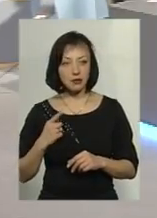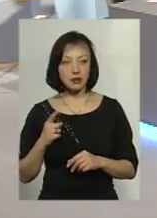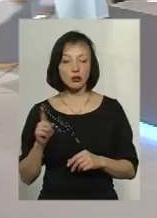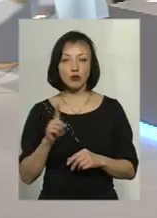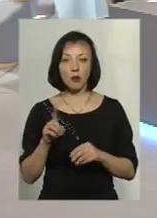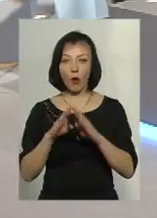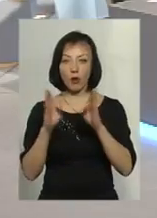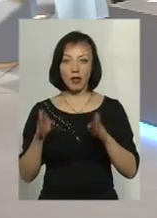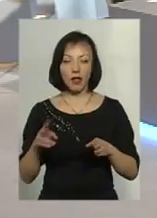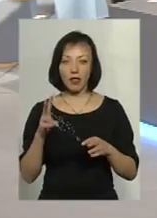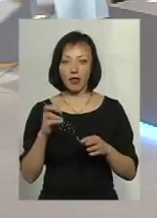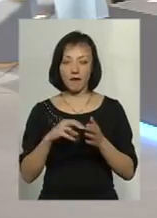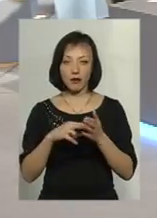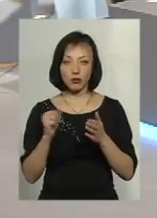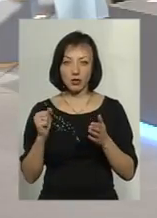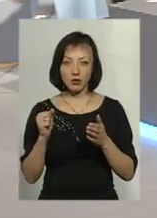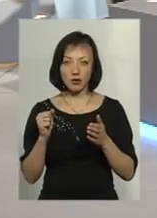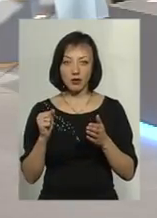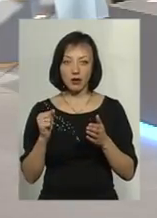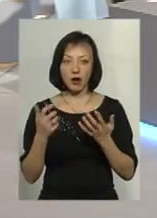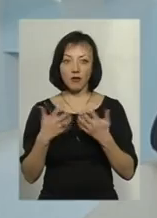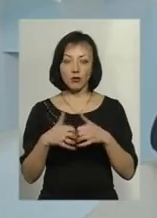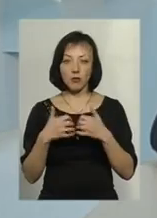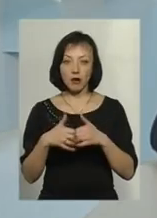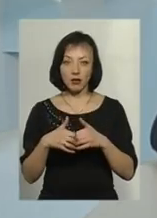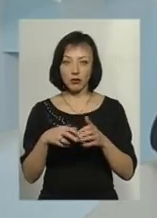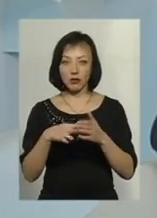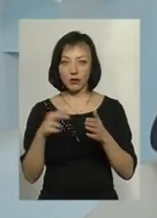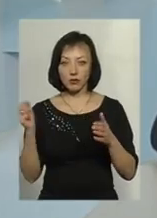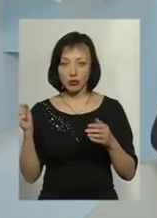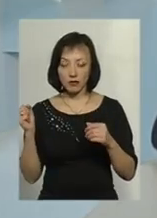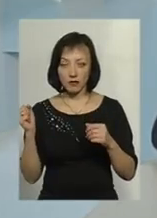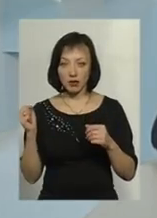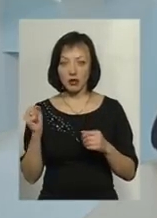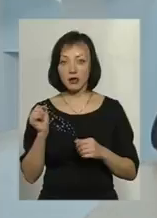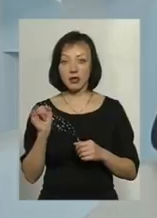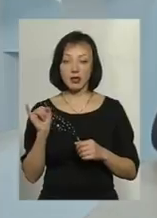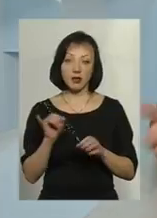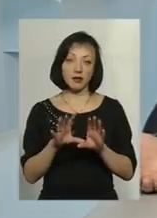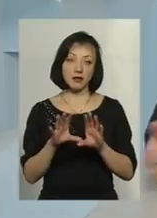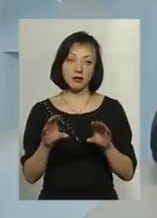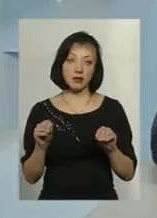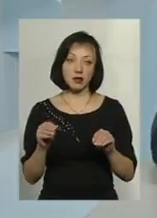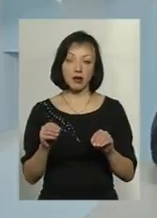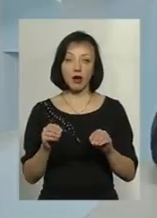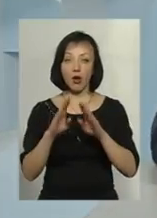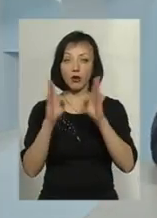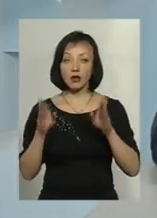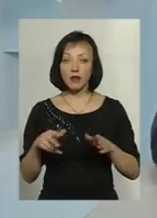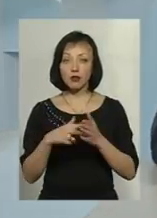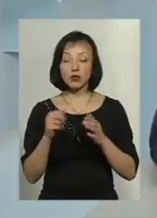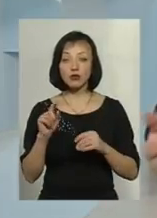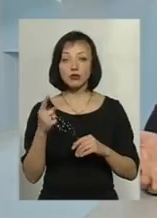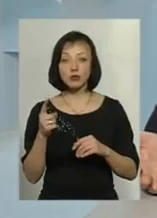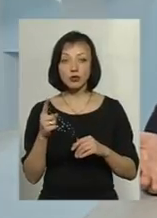котел не відключався, відключив автоматику безпеки, а котел відключався того,